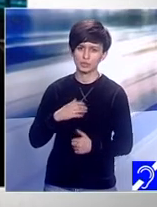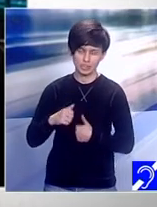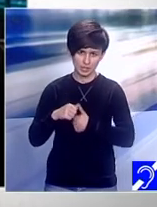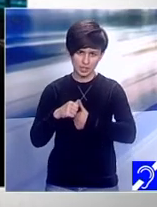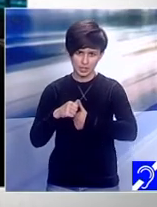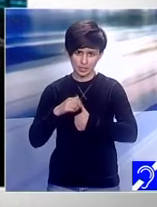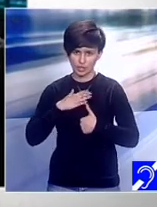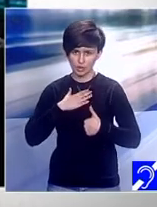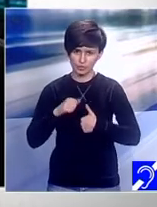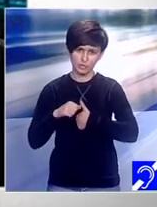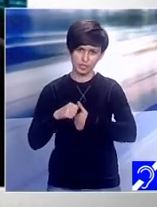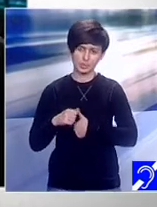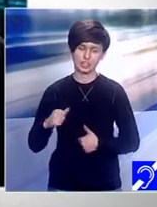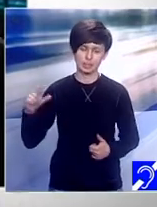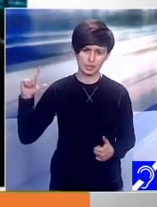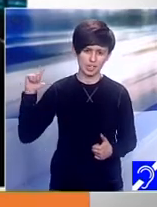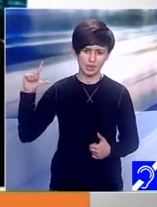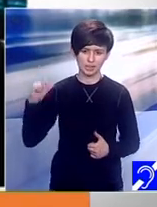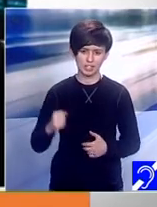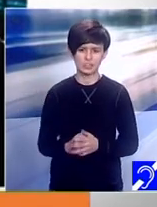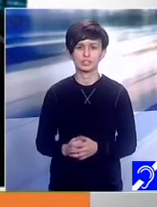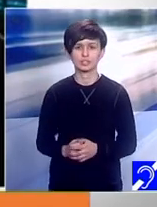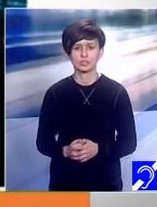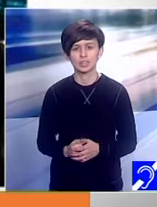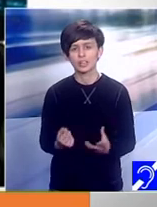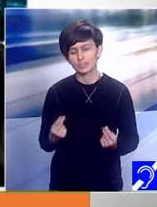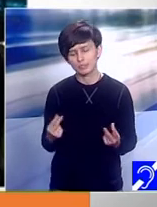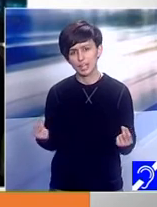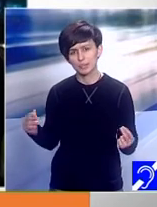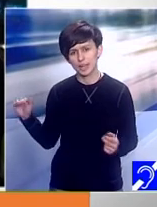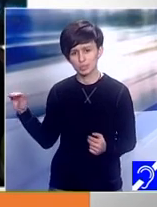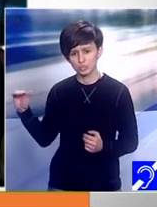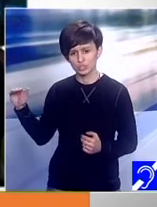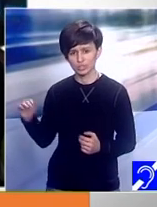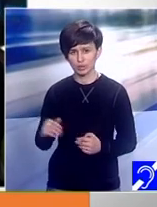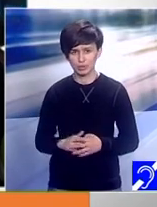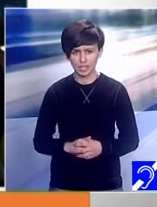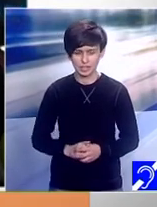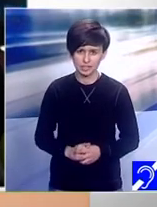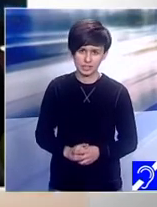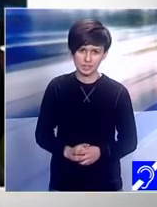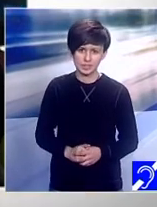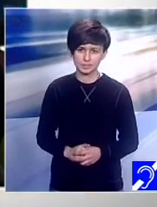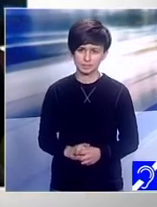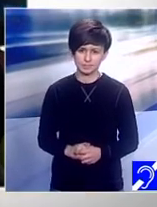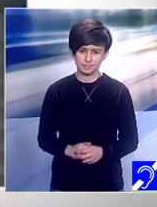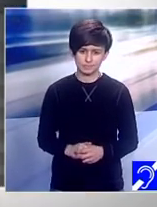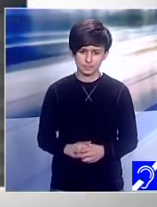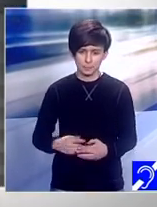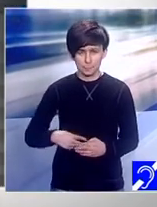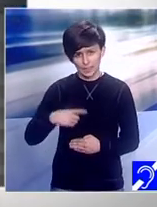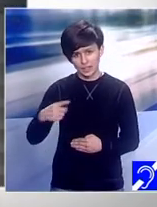și unul Nelu cum o să-l la un moment dat după ce ai terminat școala